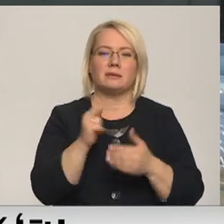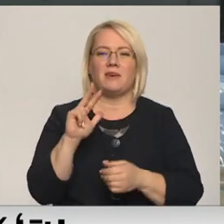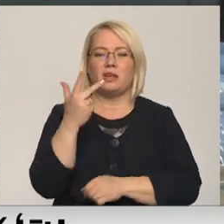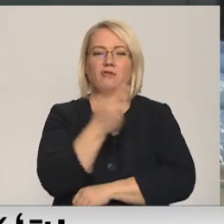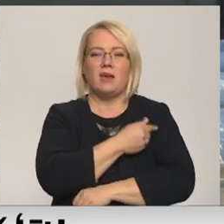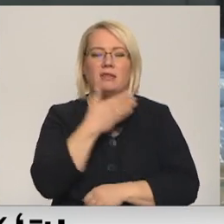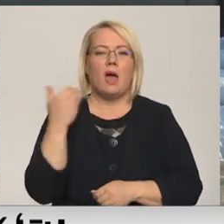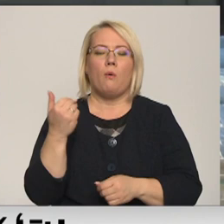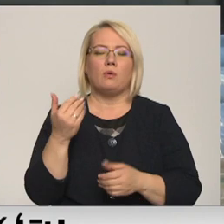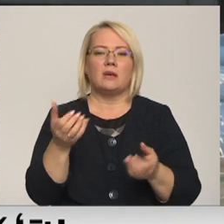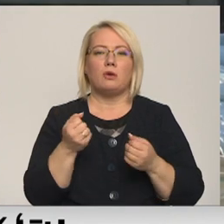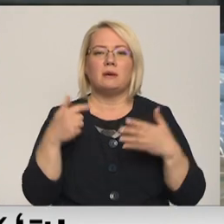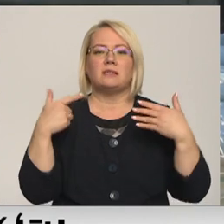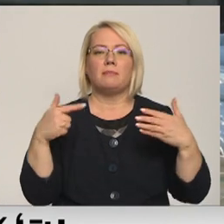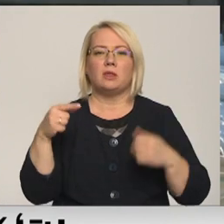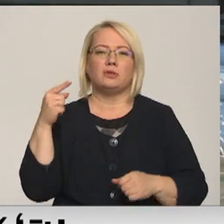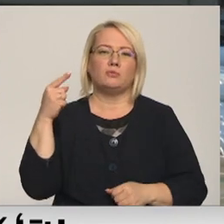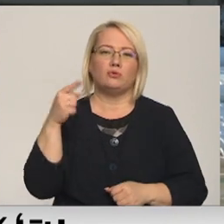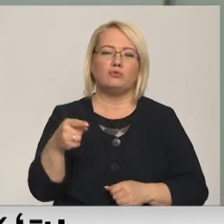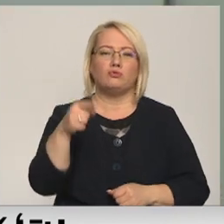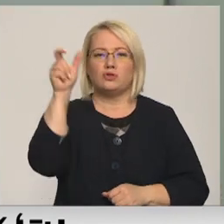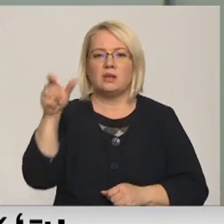tūkstoši cilvēku visā Latvijā.